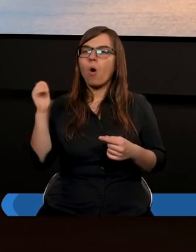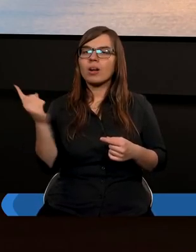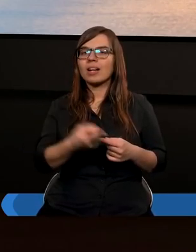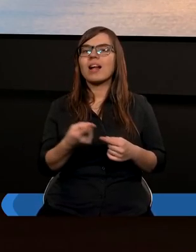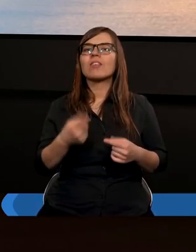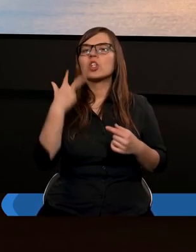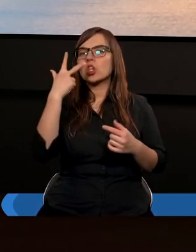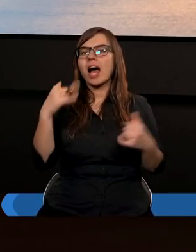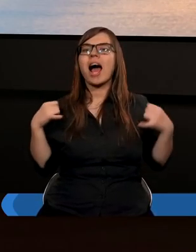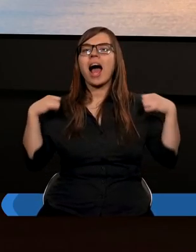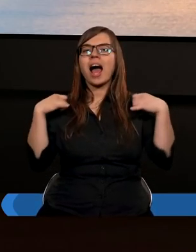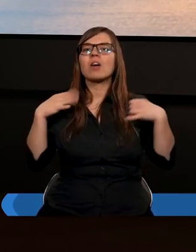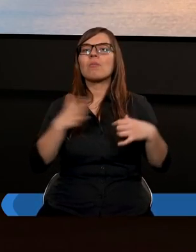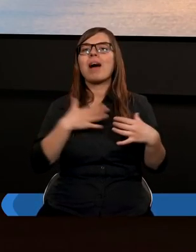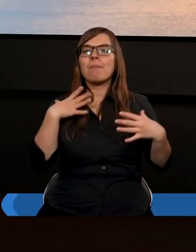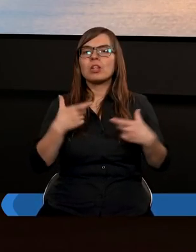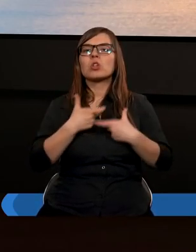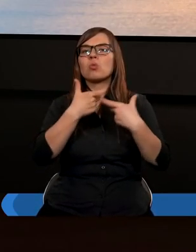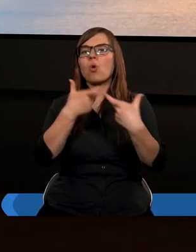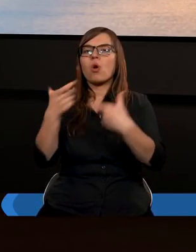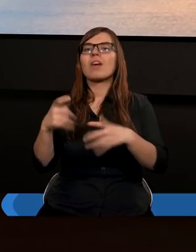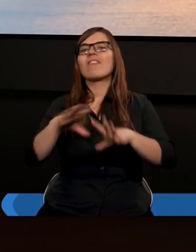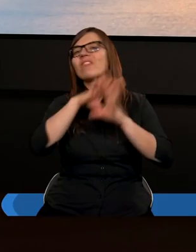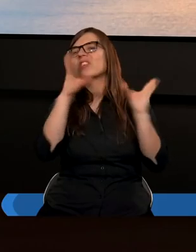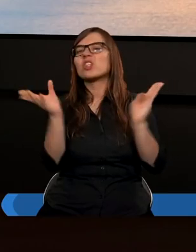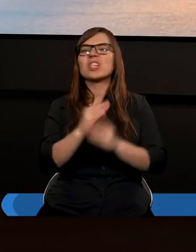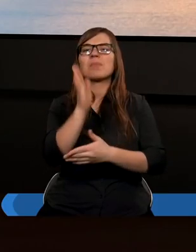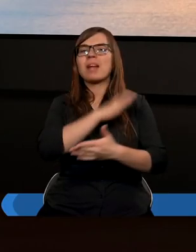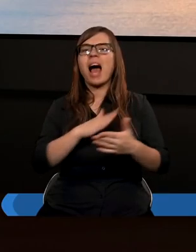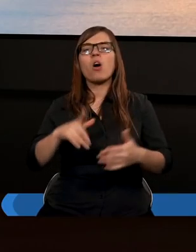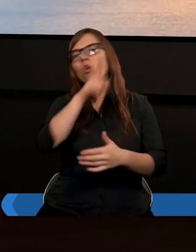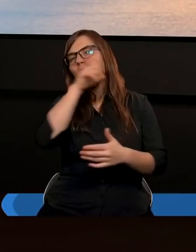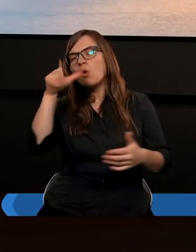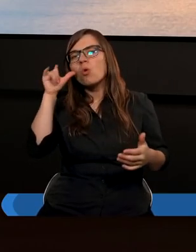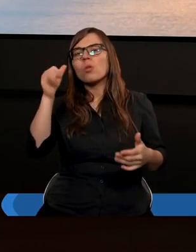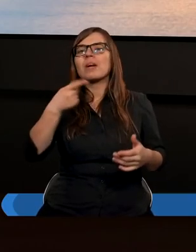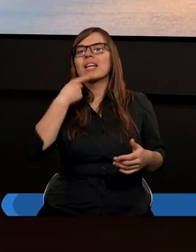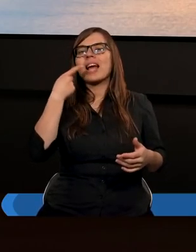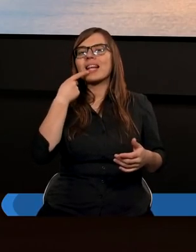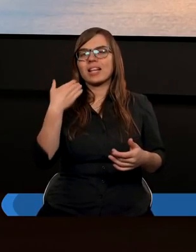trzech aniołów ma być głoszone wszystkim narodom, ludom i językom.